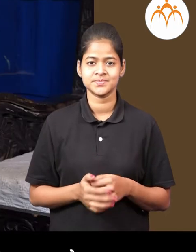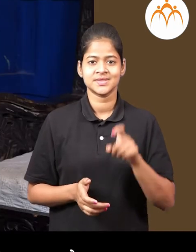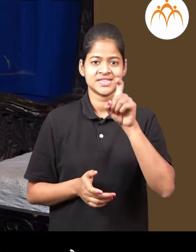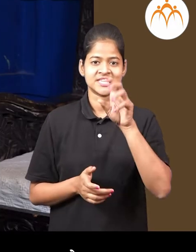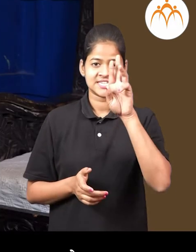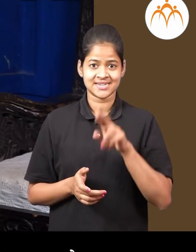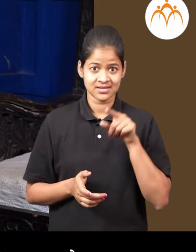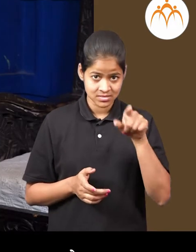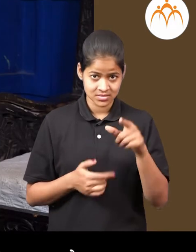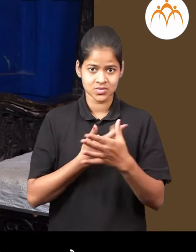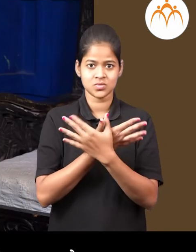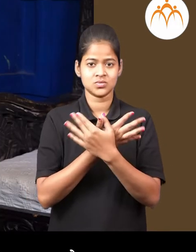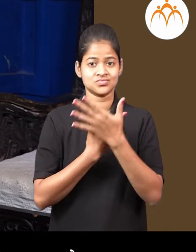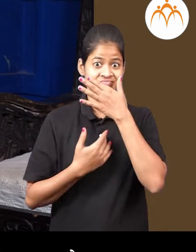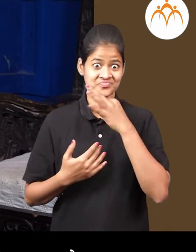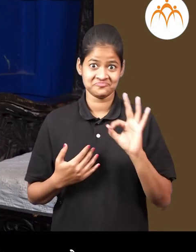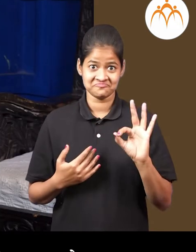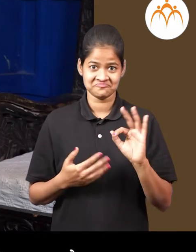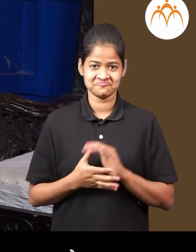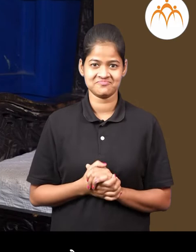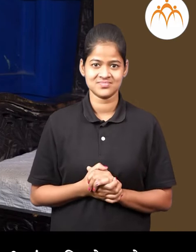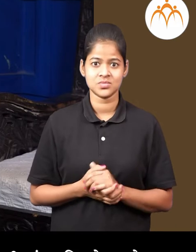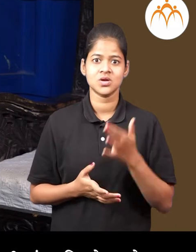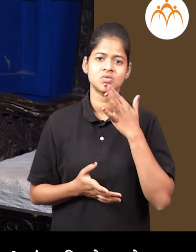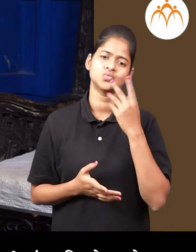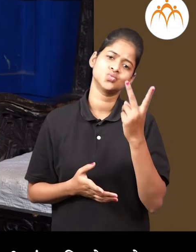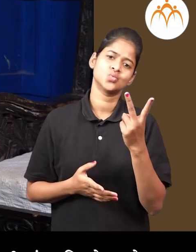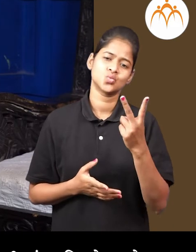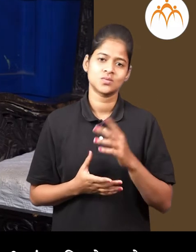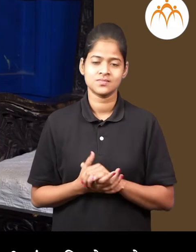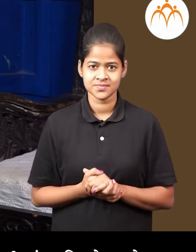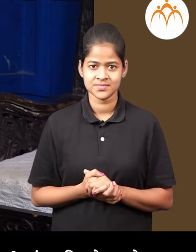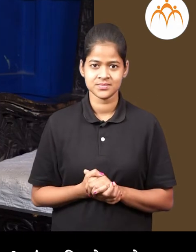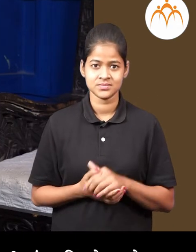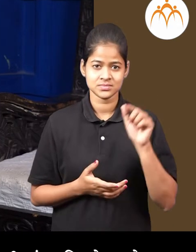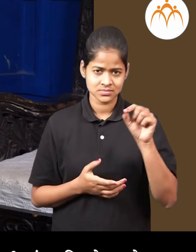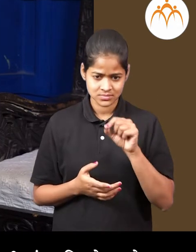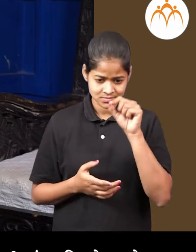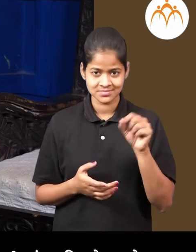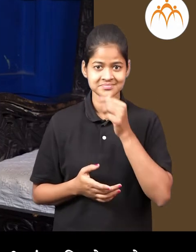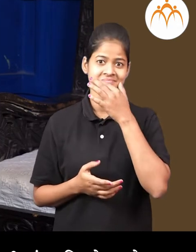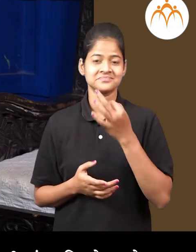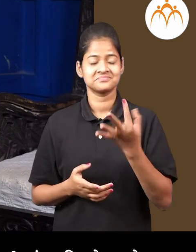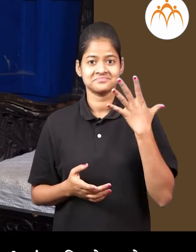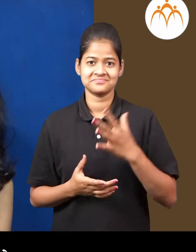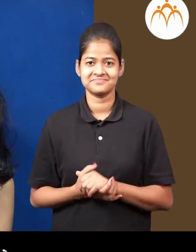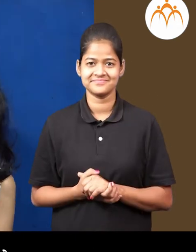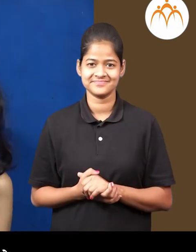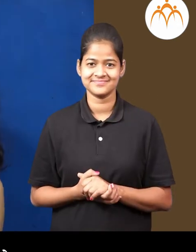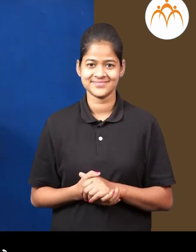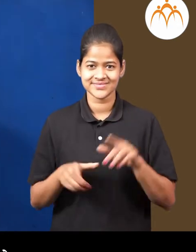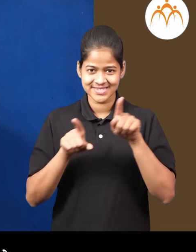इरा तुझे फूलपाकरू पन किती चाने दोने चिरंगा पन ठिपक्याँचे नक्षिमुण किती सुन्दर दिस्ते